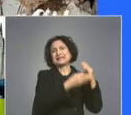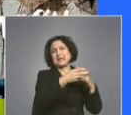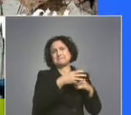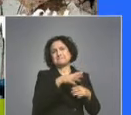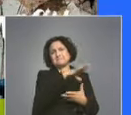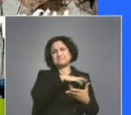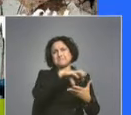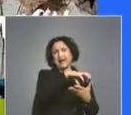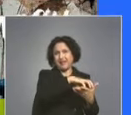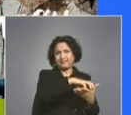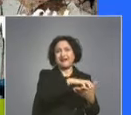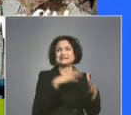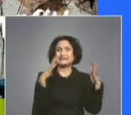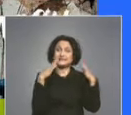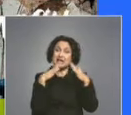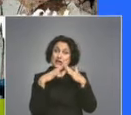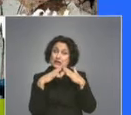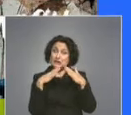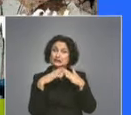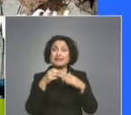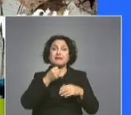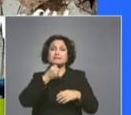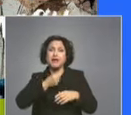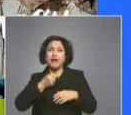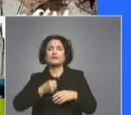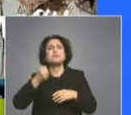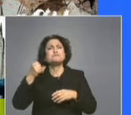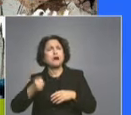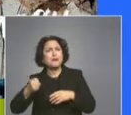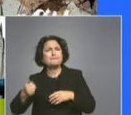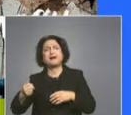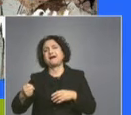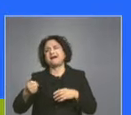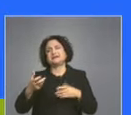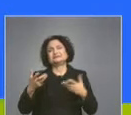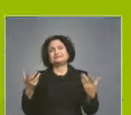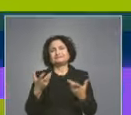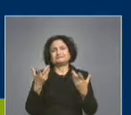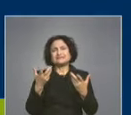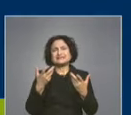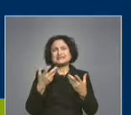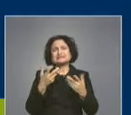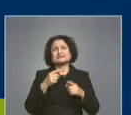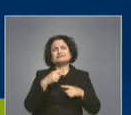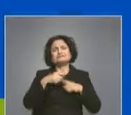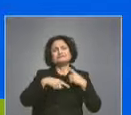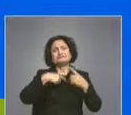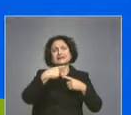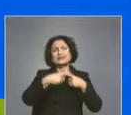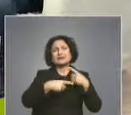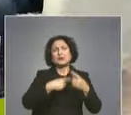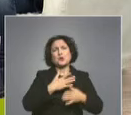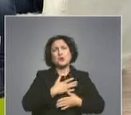С къщата на дядо, баба, с ритуалите по